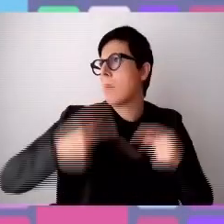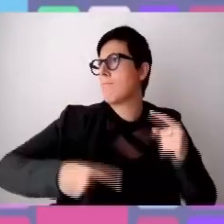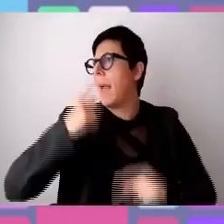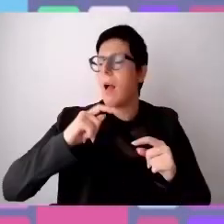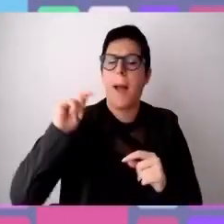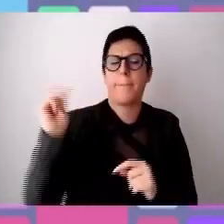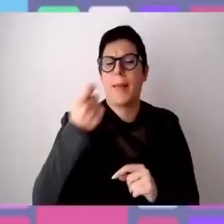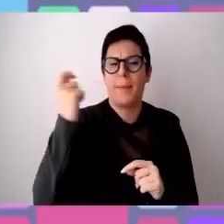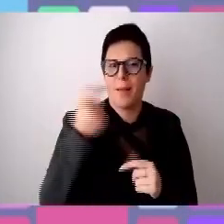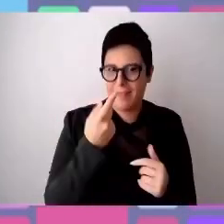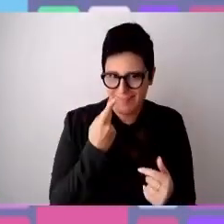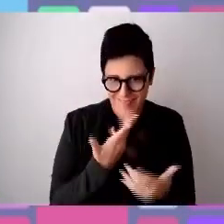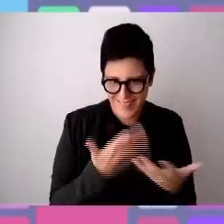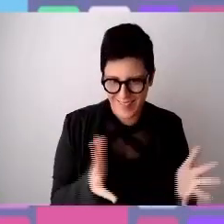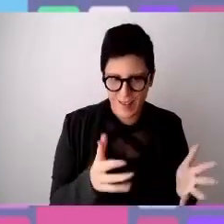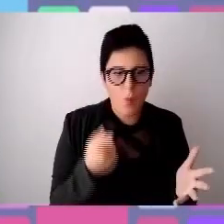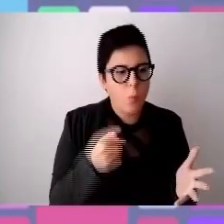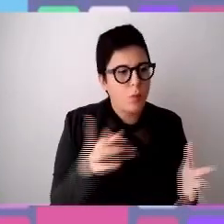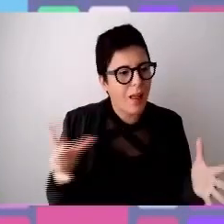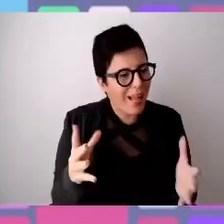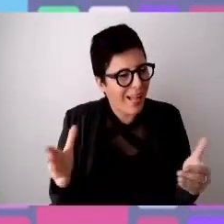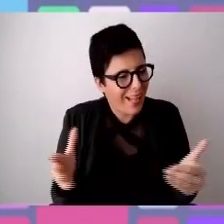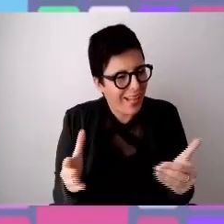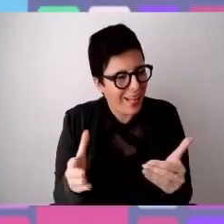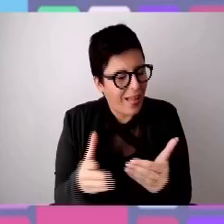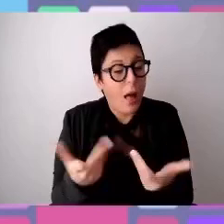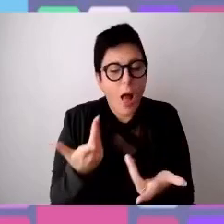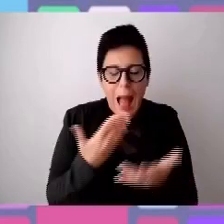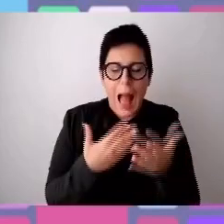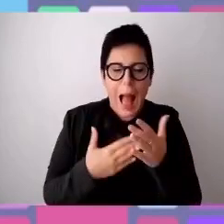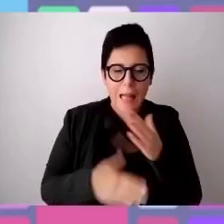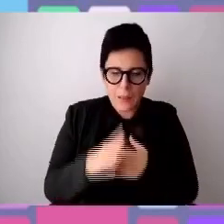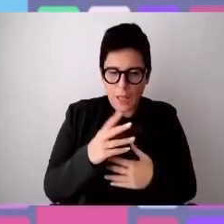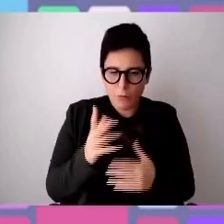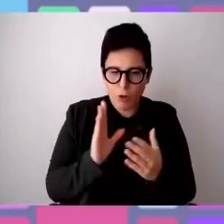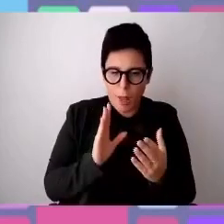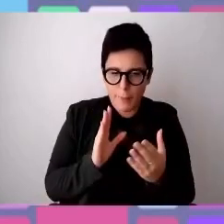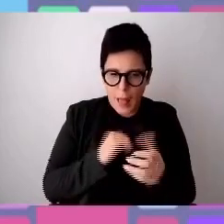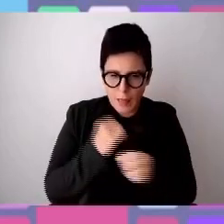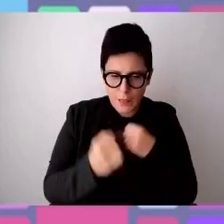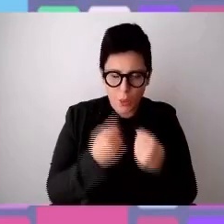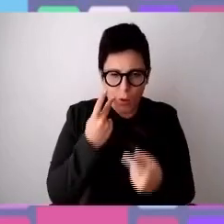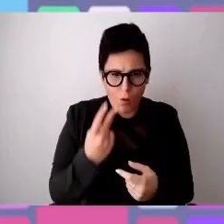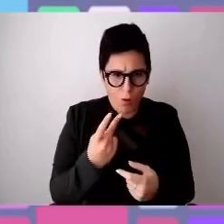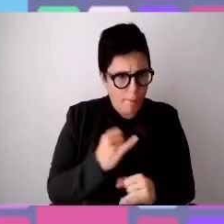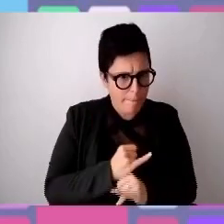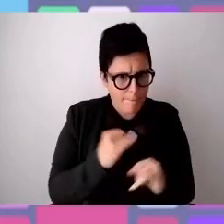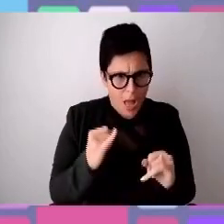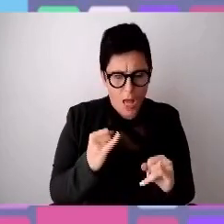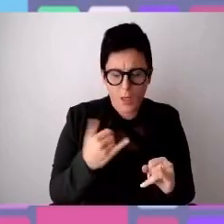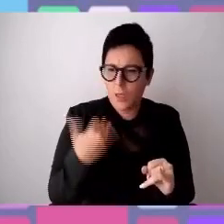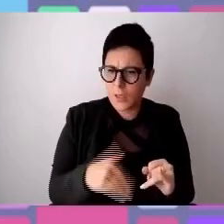un atteggiamento di apertura nei confronti delle diverse abilità che io non sono in conto di avere mai vissuto e va